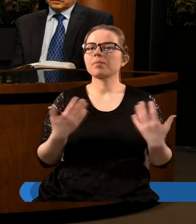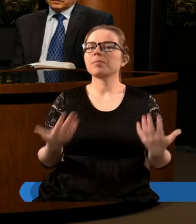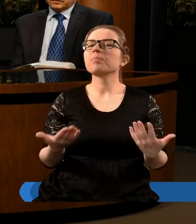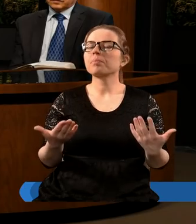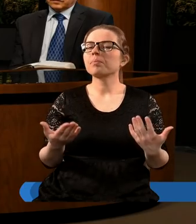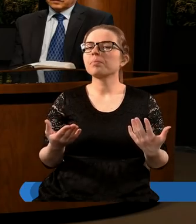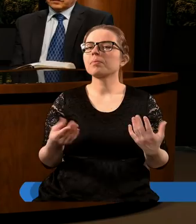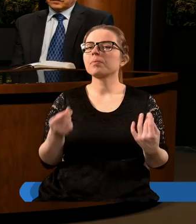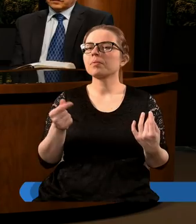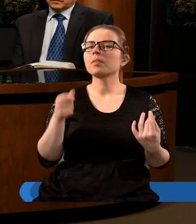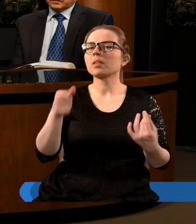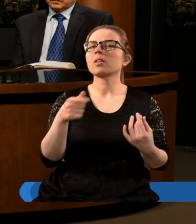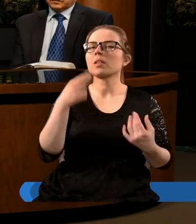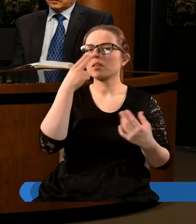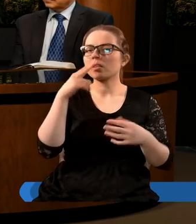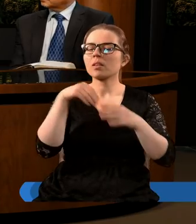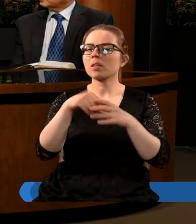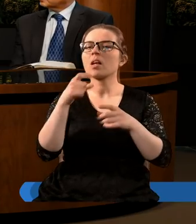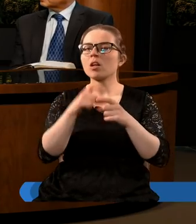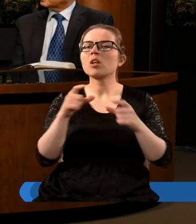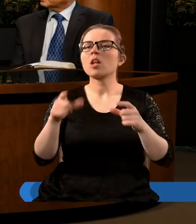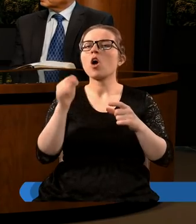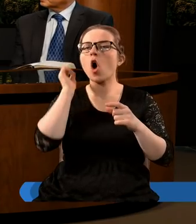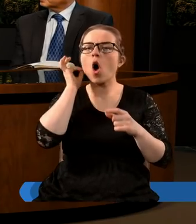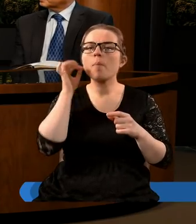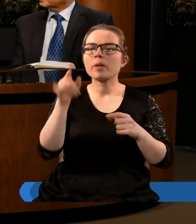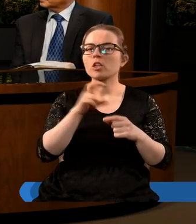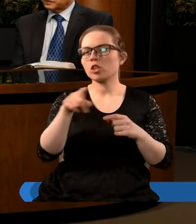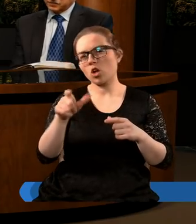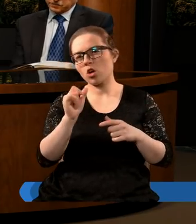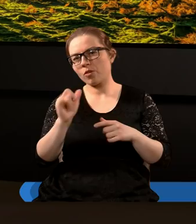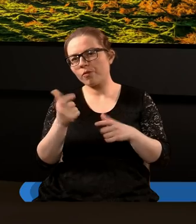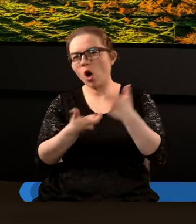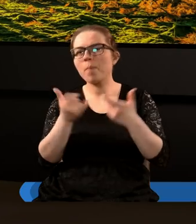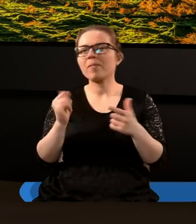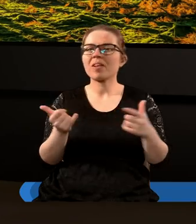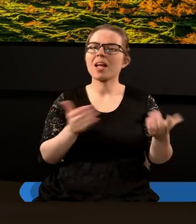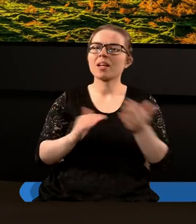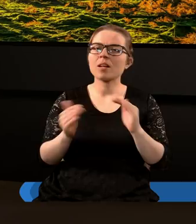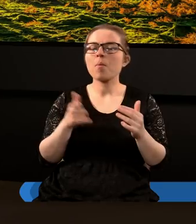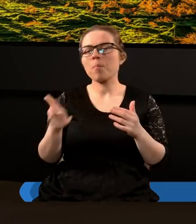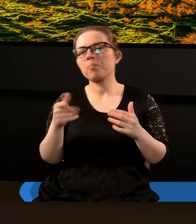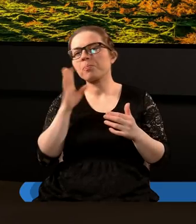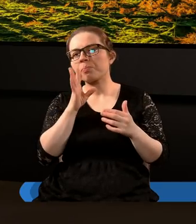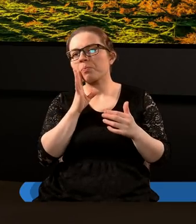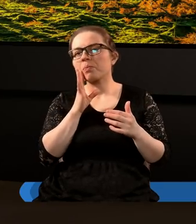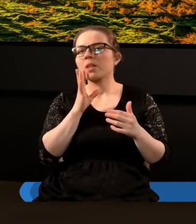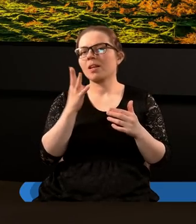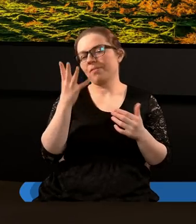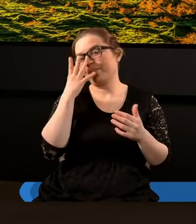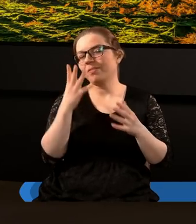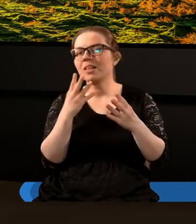już w miarę szczegółowe dane o tej kobiecie, co ona robi, w jaki sposób ona, powiedzmy,